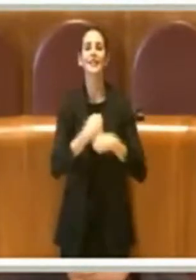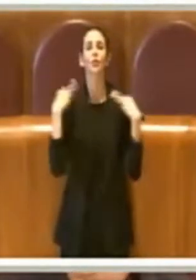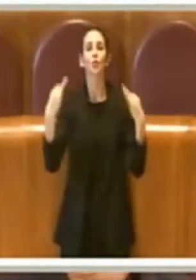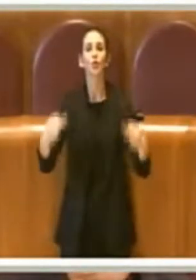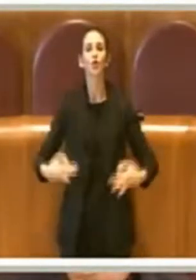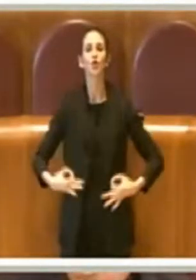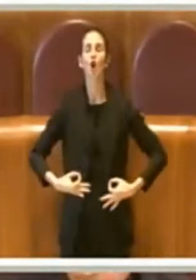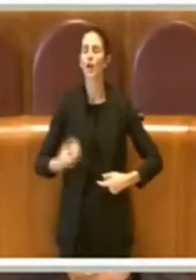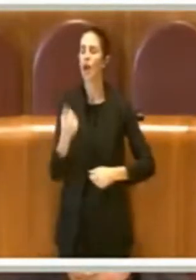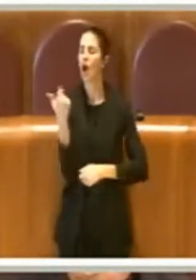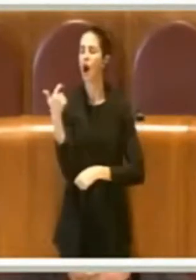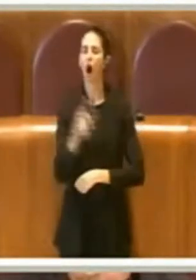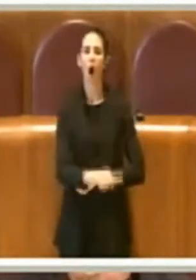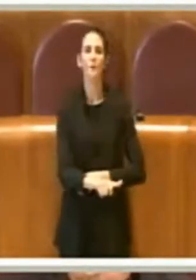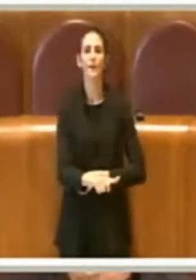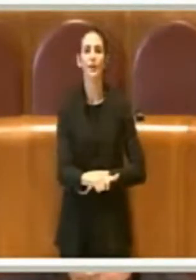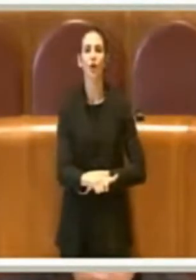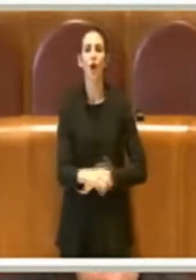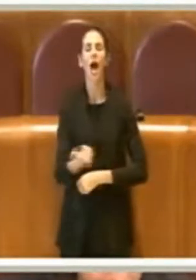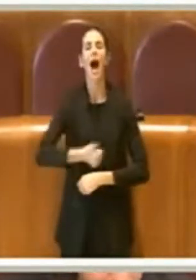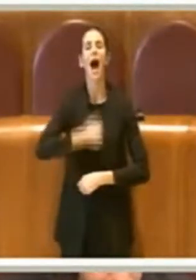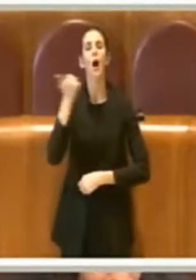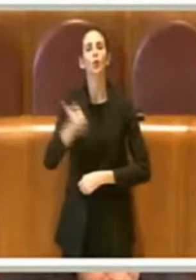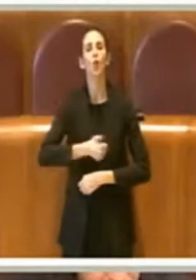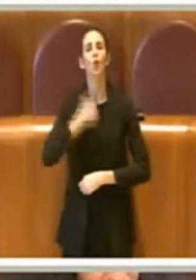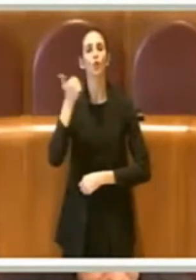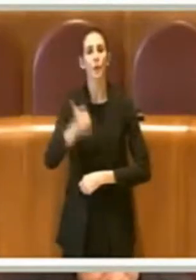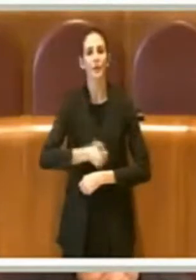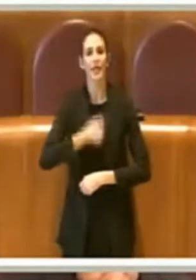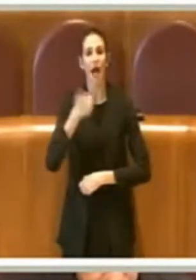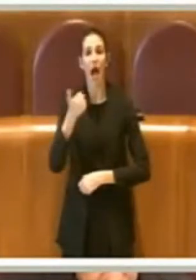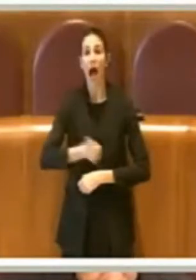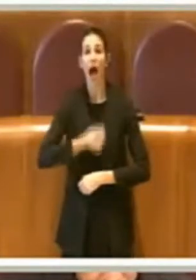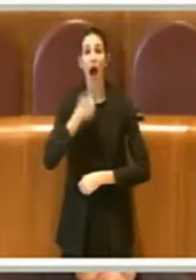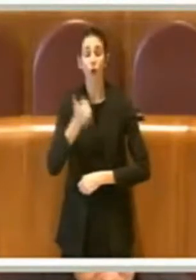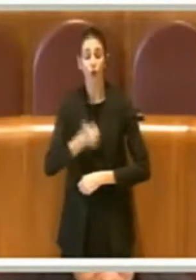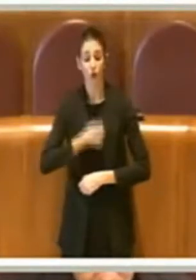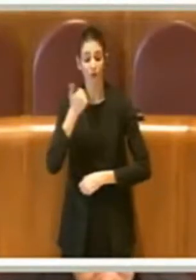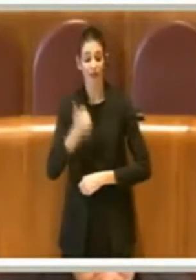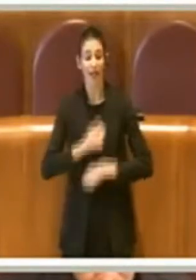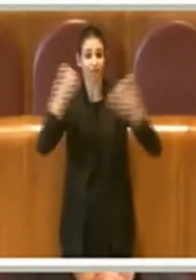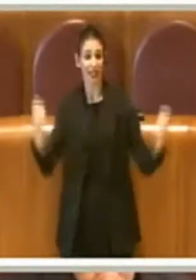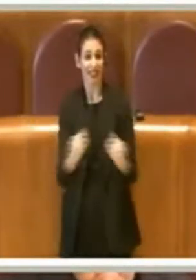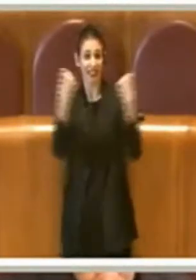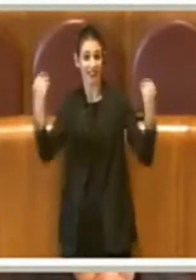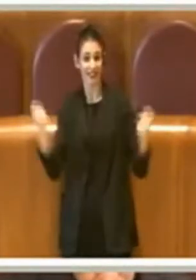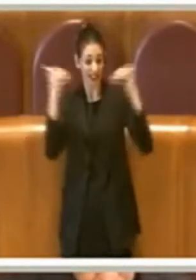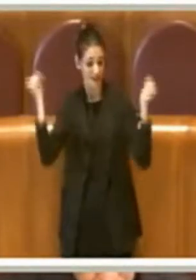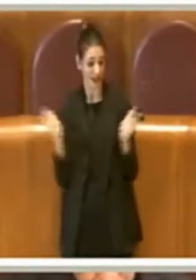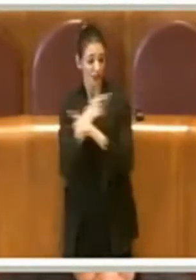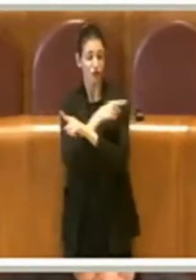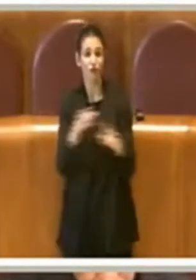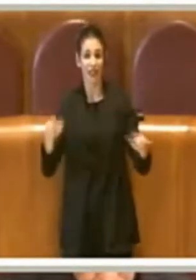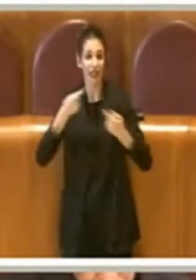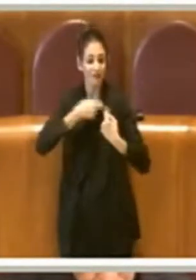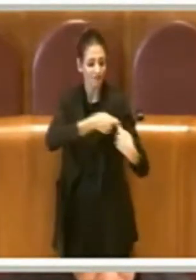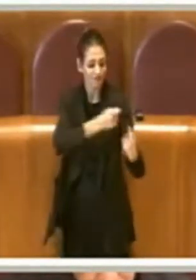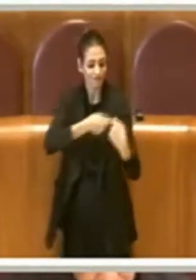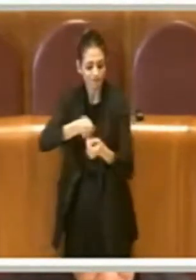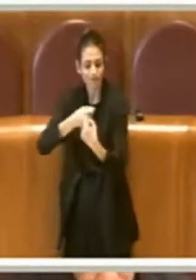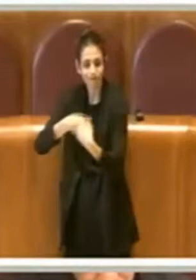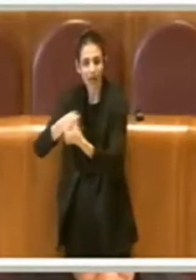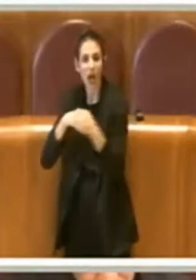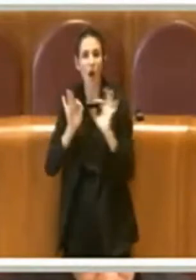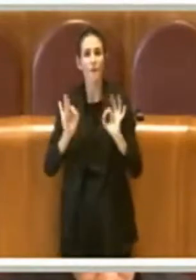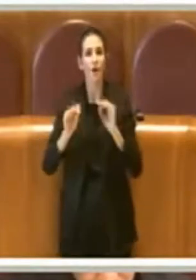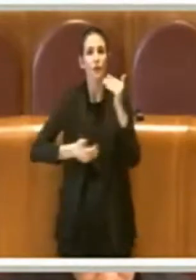e supportare l'autonoma iniziativa dei cittadini per lo svolgimento appunto di